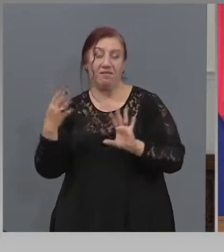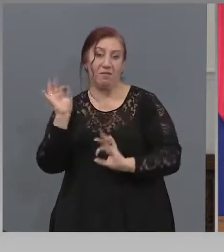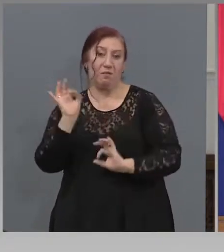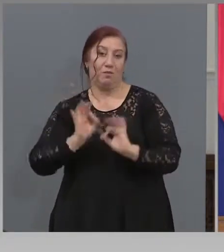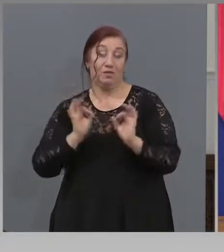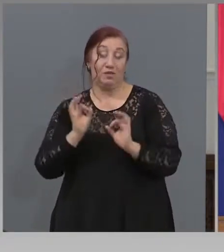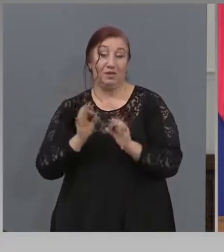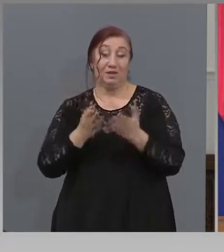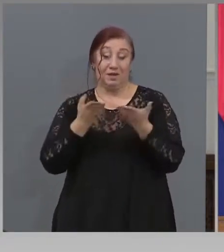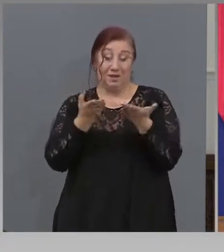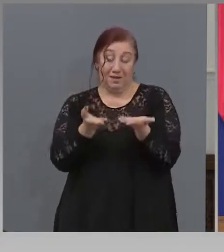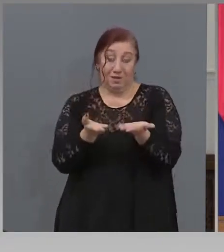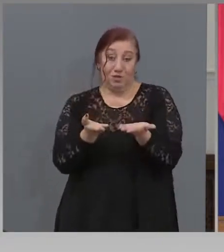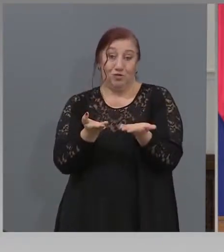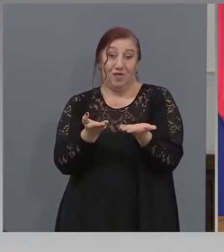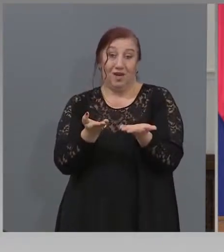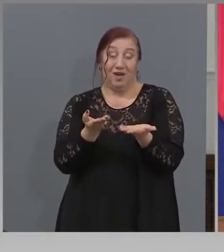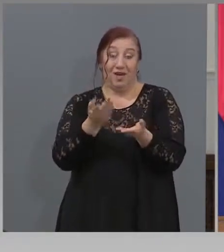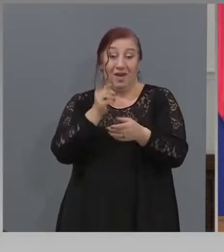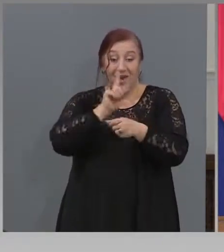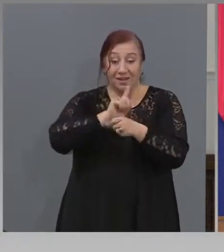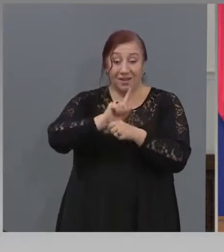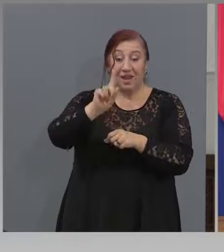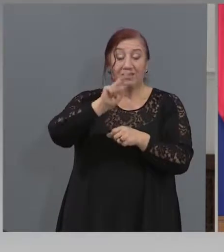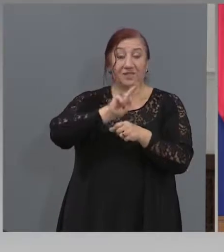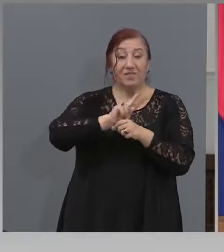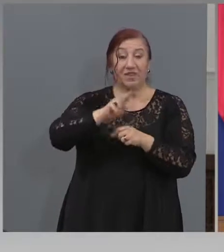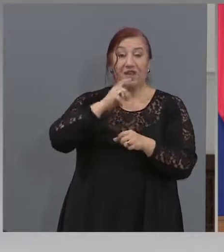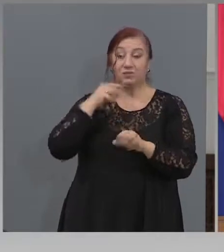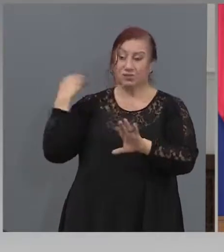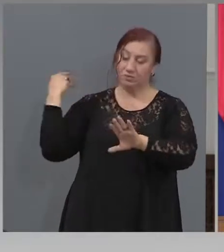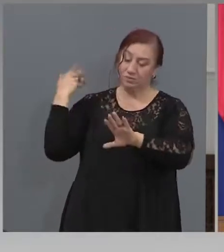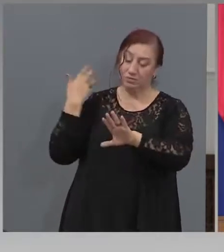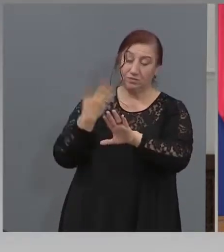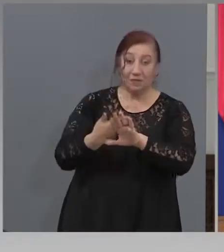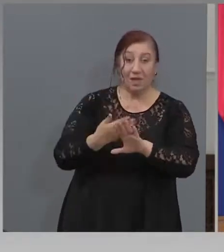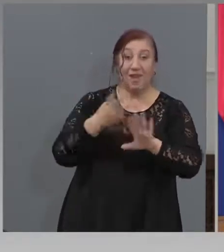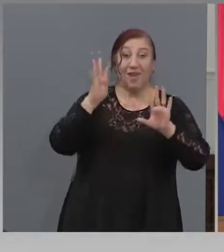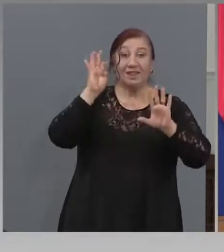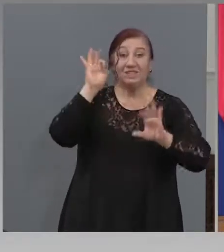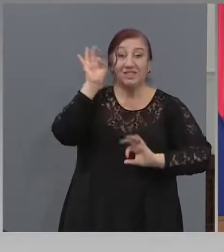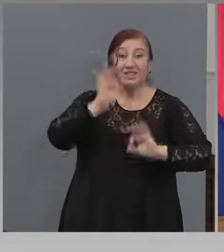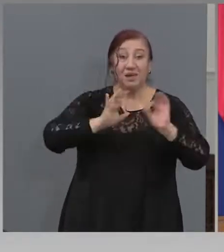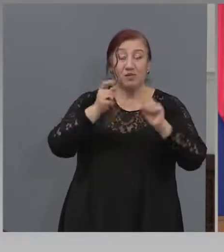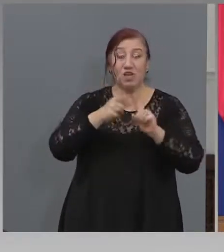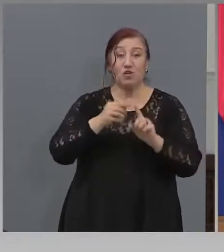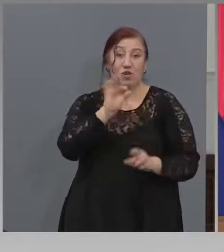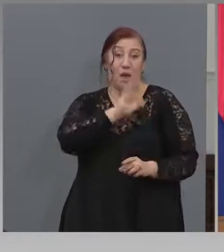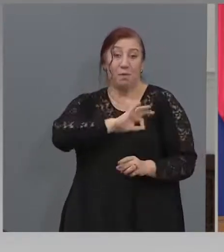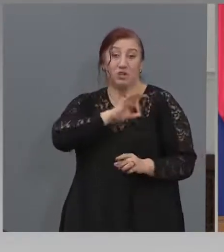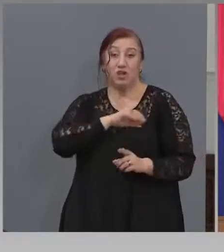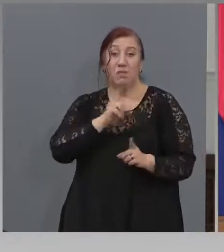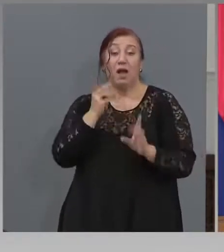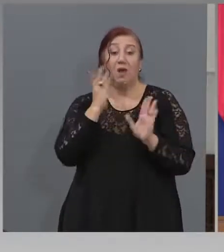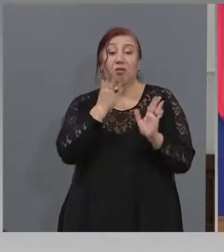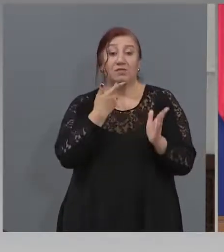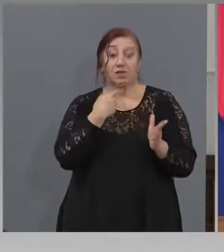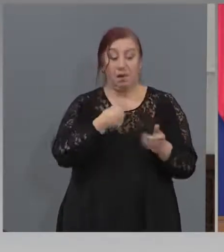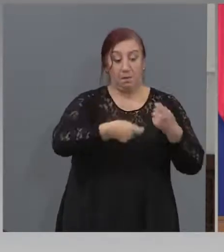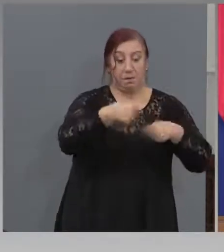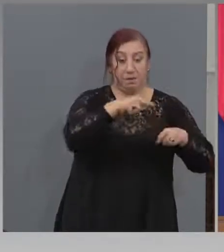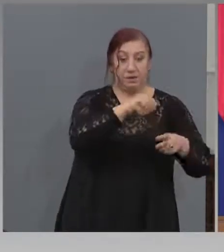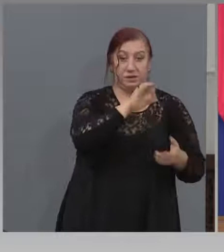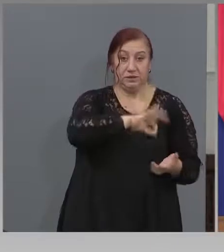И това е 11-12 години 90% от печалвата прибирана от бизнеса, за да може да